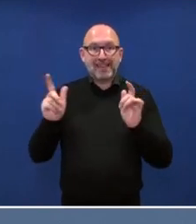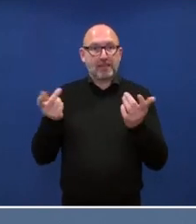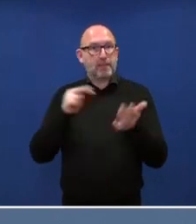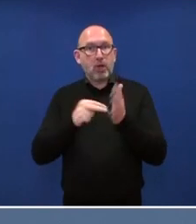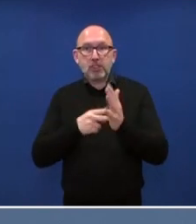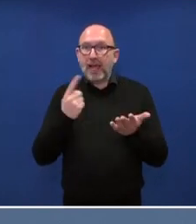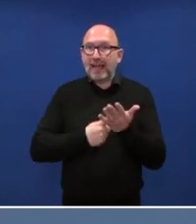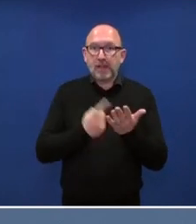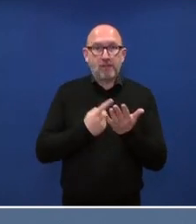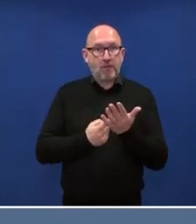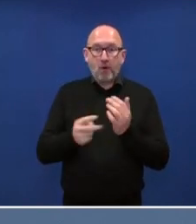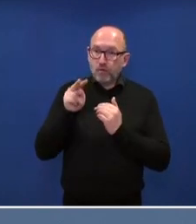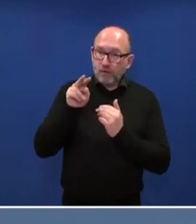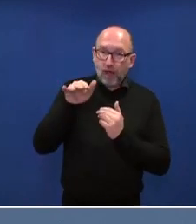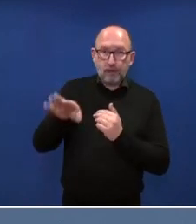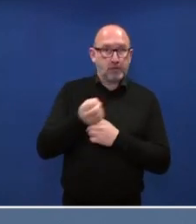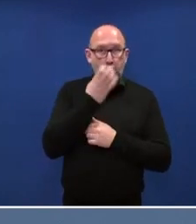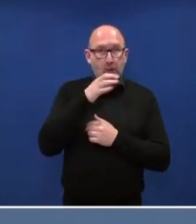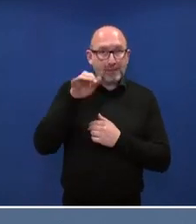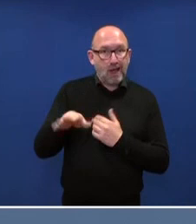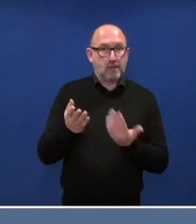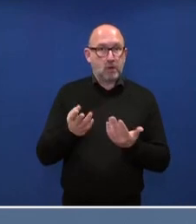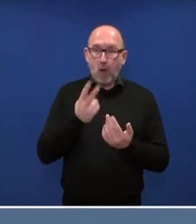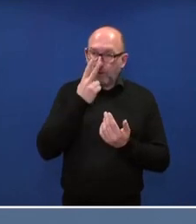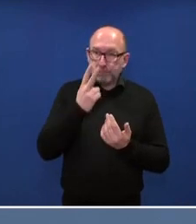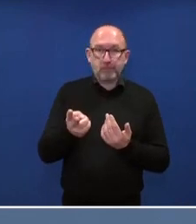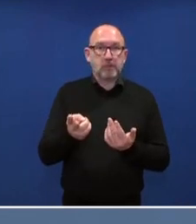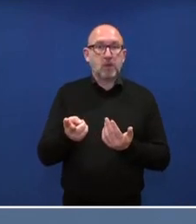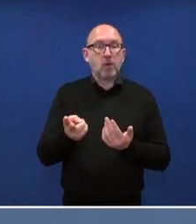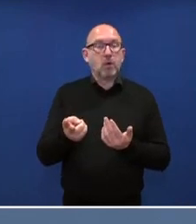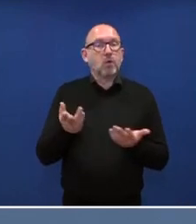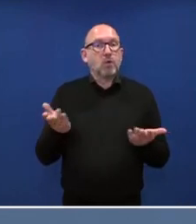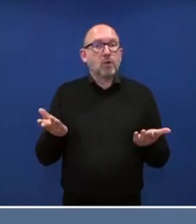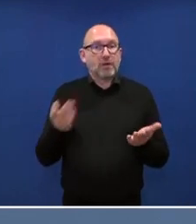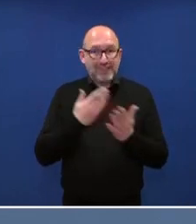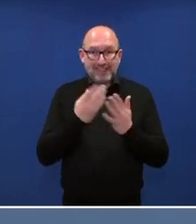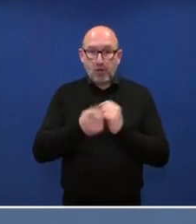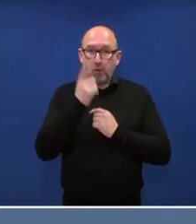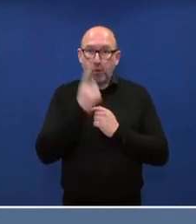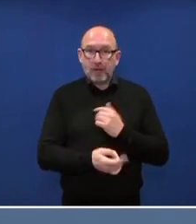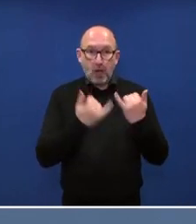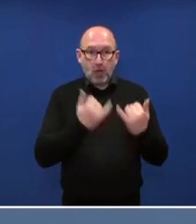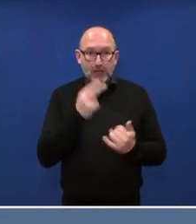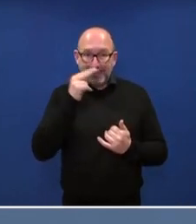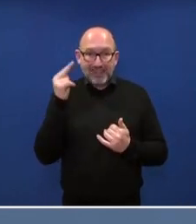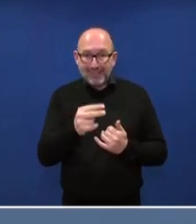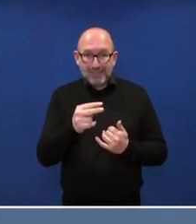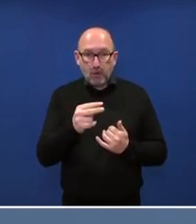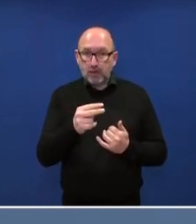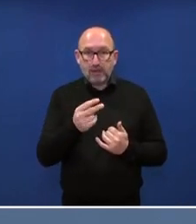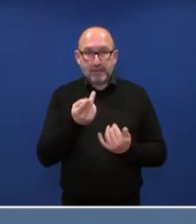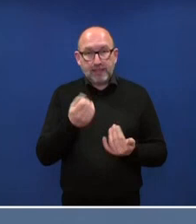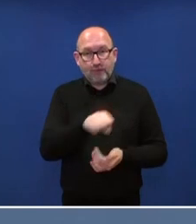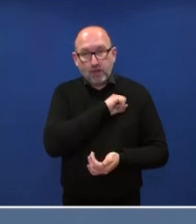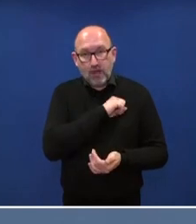Herausforderungen, die wir in Hongkong sehen und denen sich Hongkong gegenüber sieht, dieses Urteil aus unserer Sicht nicht zuträglich ist.